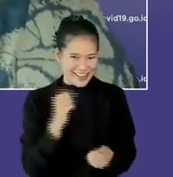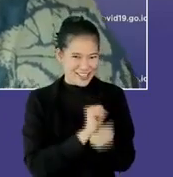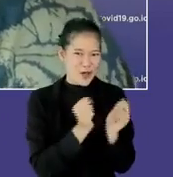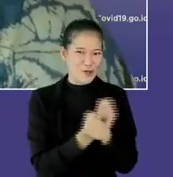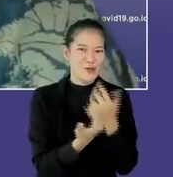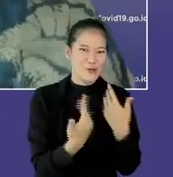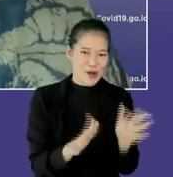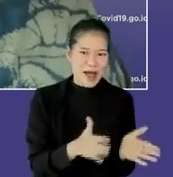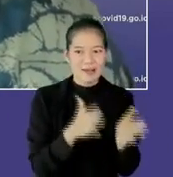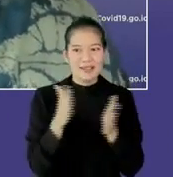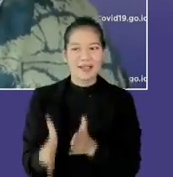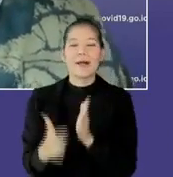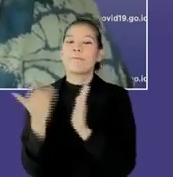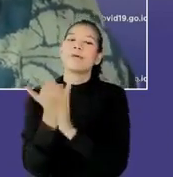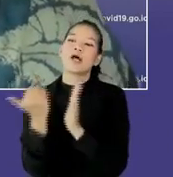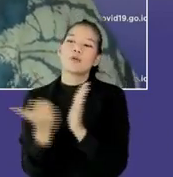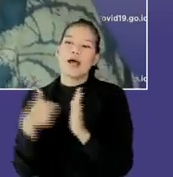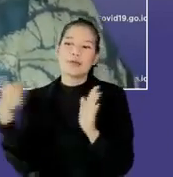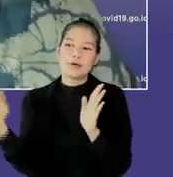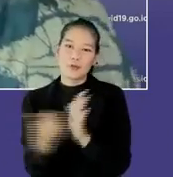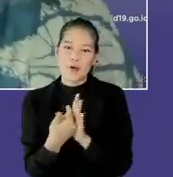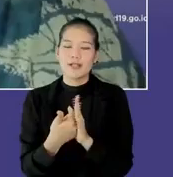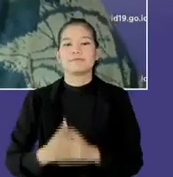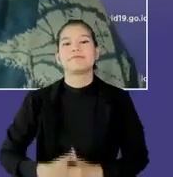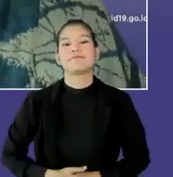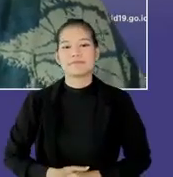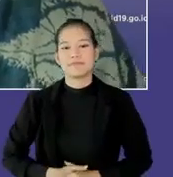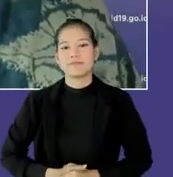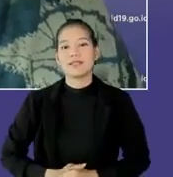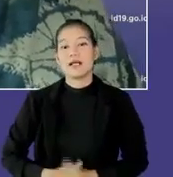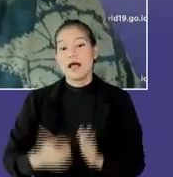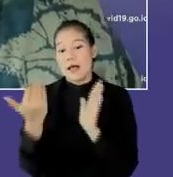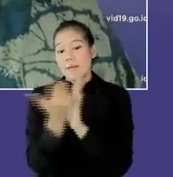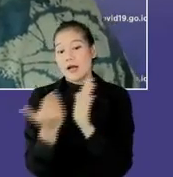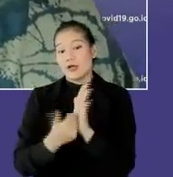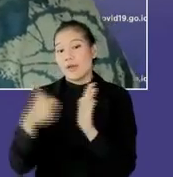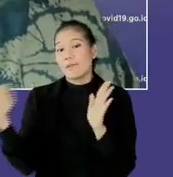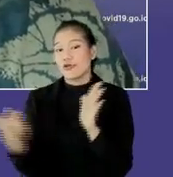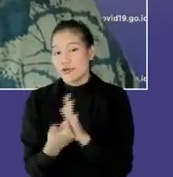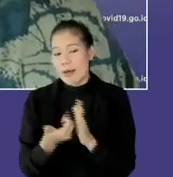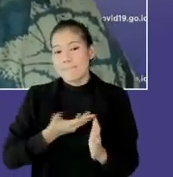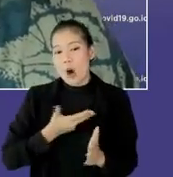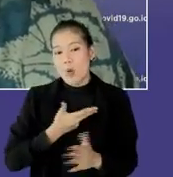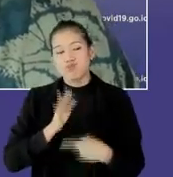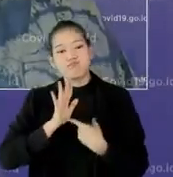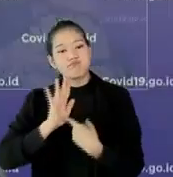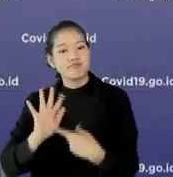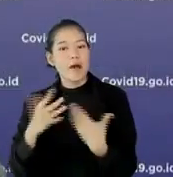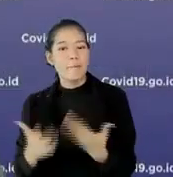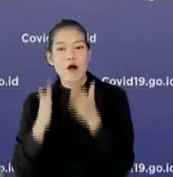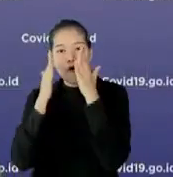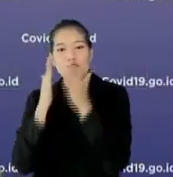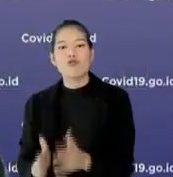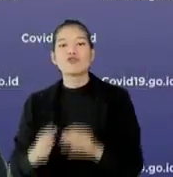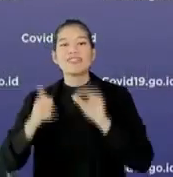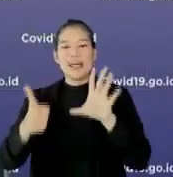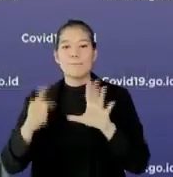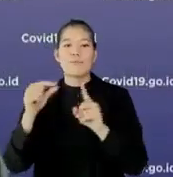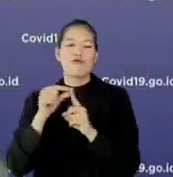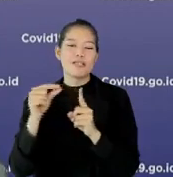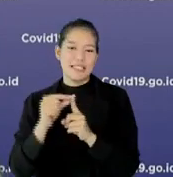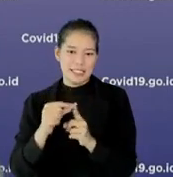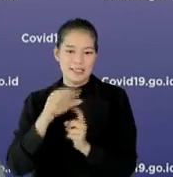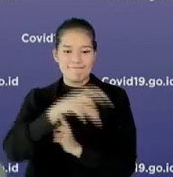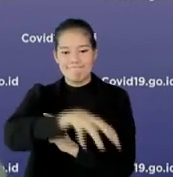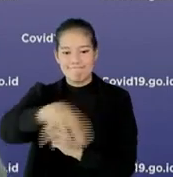kan, sekarang kita ke kepatuhan. Betul, tapi kepatuhan di sini nanti justru yang ingin saya bawakan, adalah fokus di 6 provinsi yang tadi.